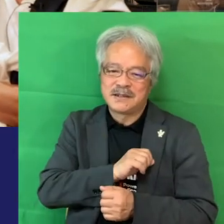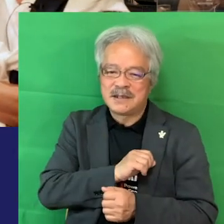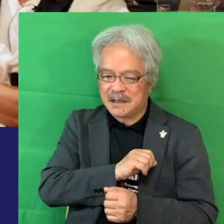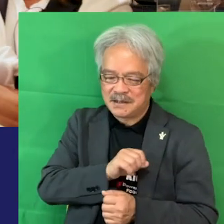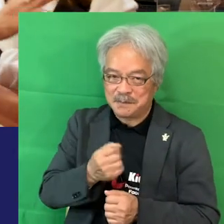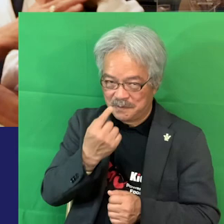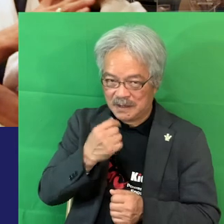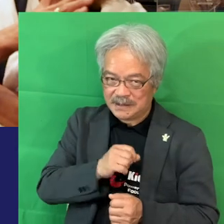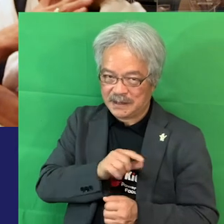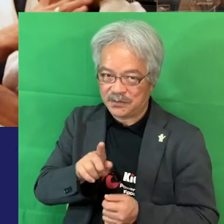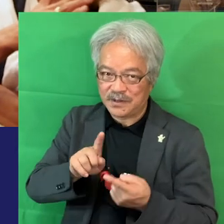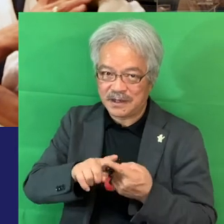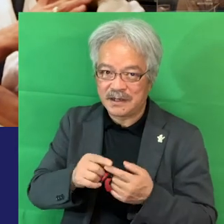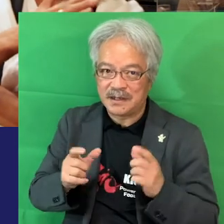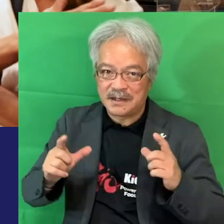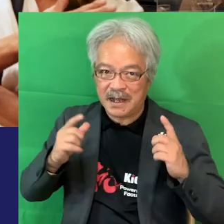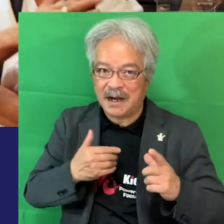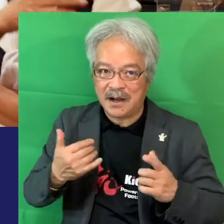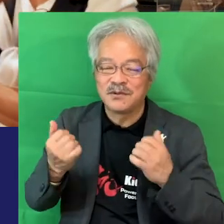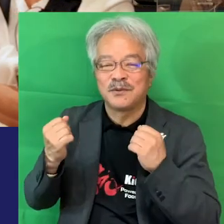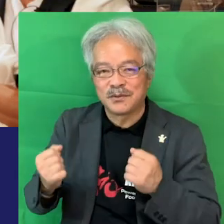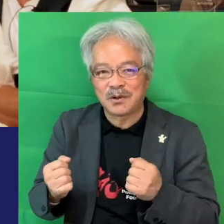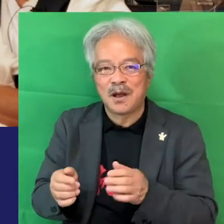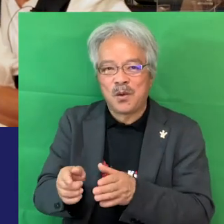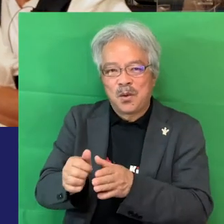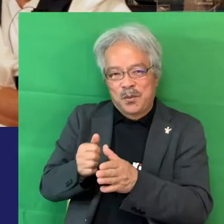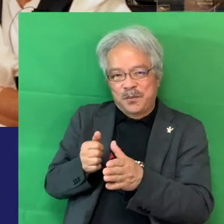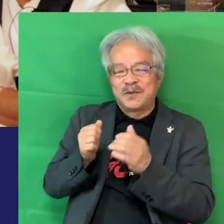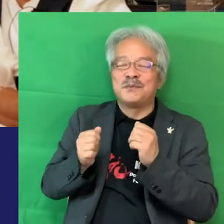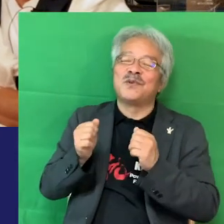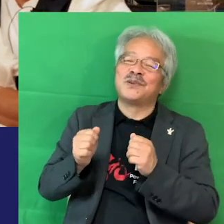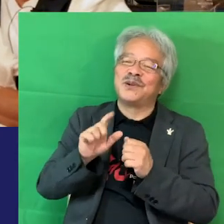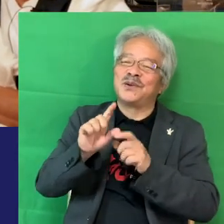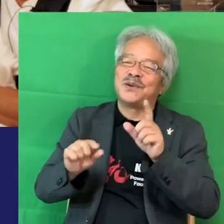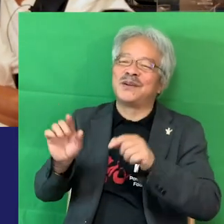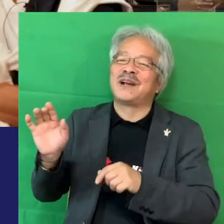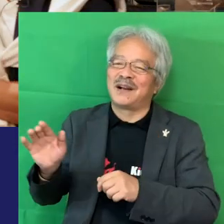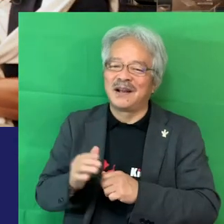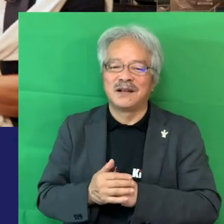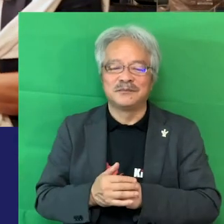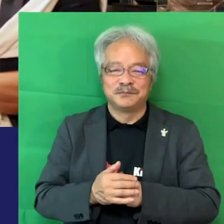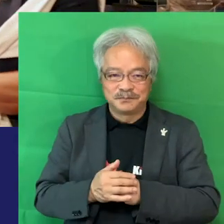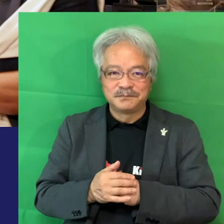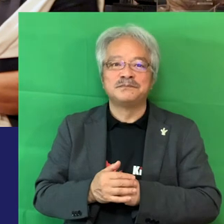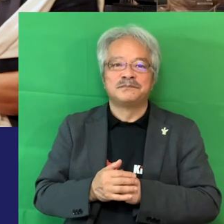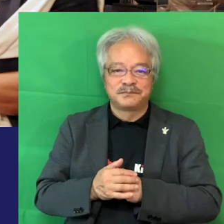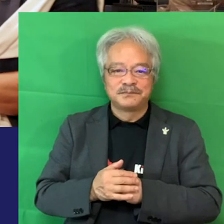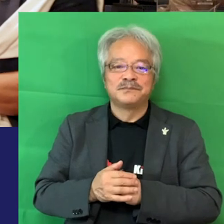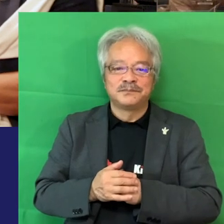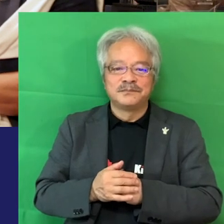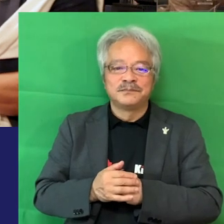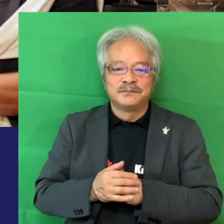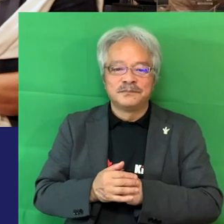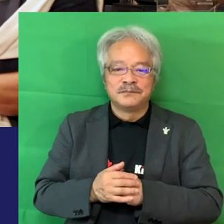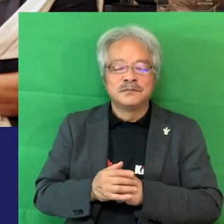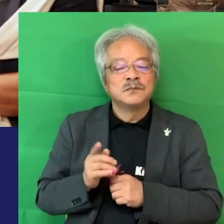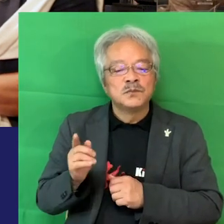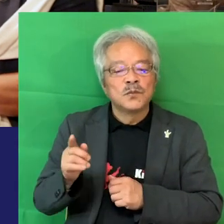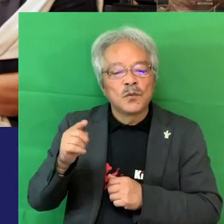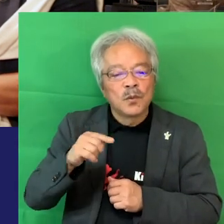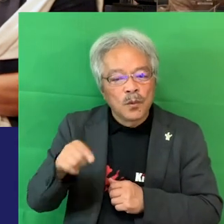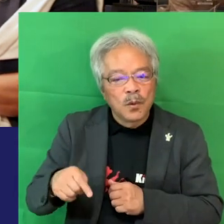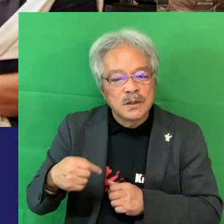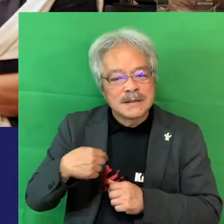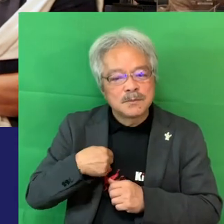うし少し閉ざされている人たそうじゃないのかなと思ったりとかしますけどこういう人たちってさ自分で